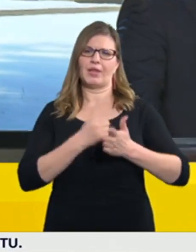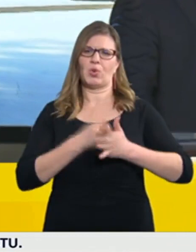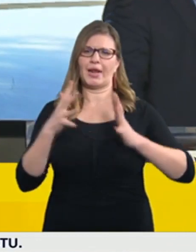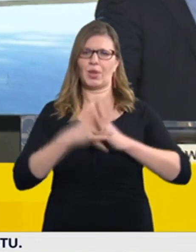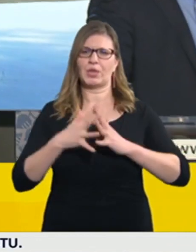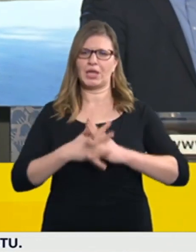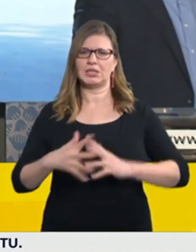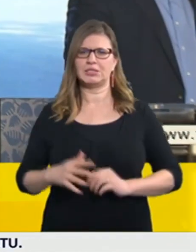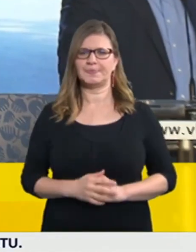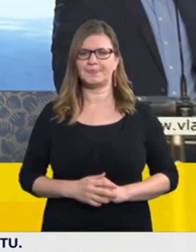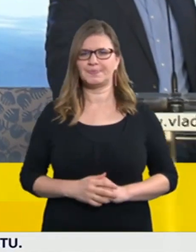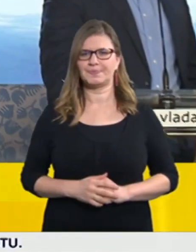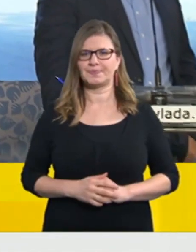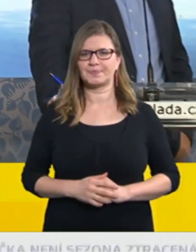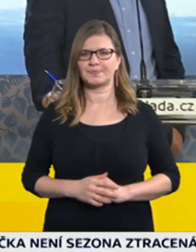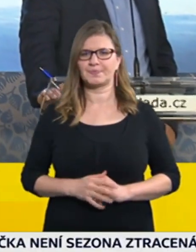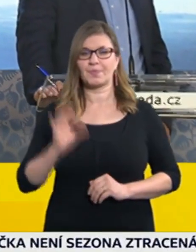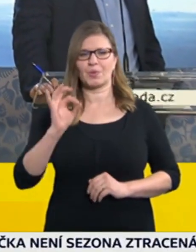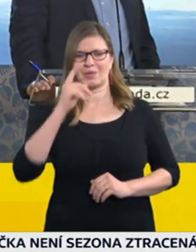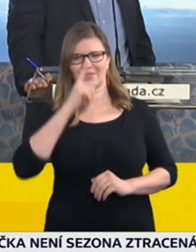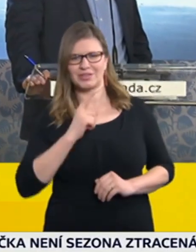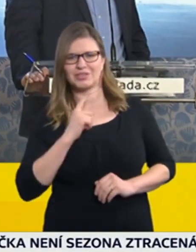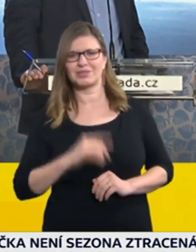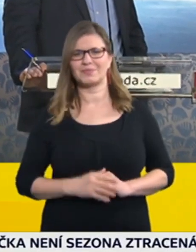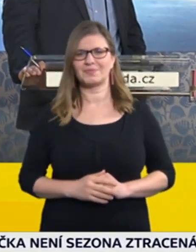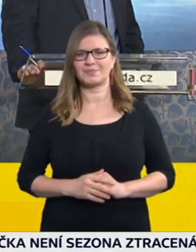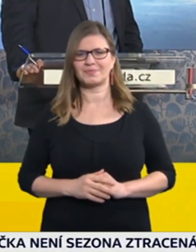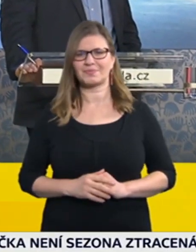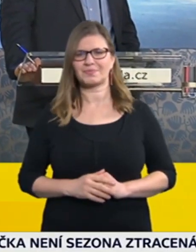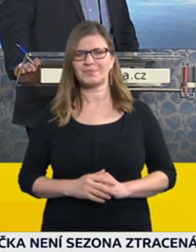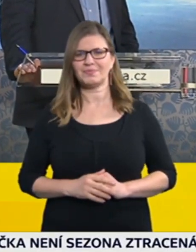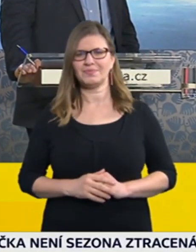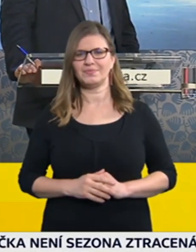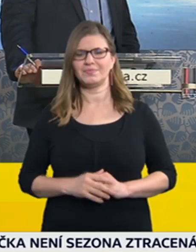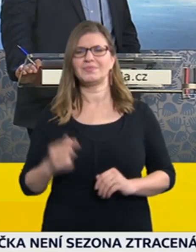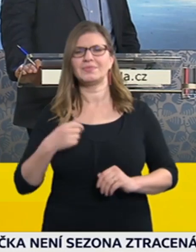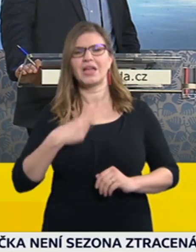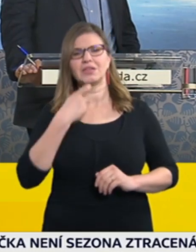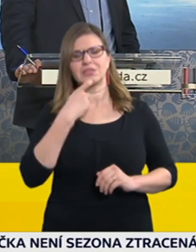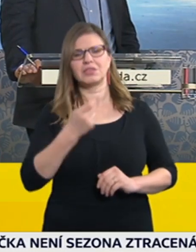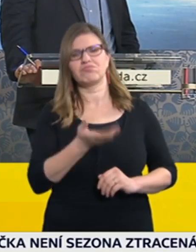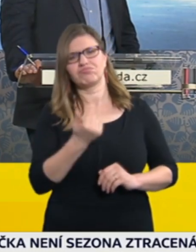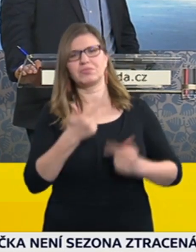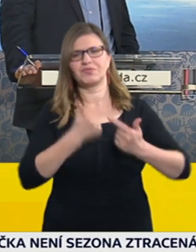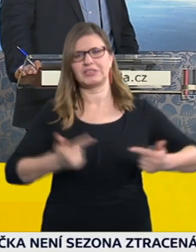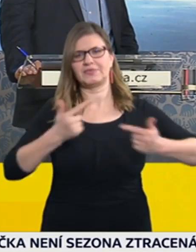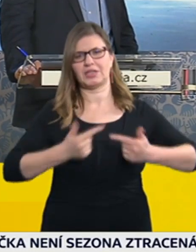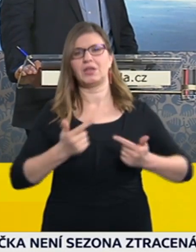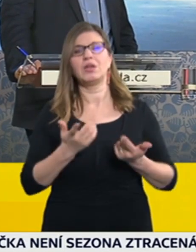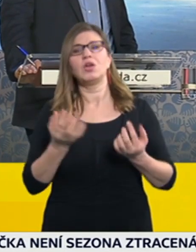Děkuji večer. Já bych vás ještě těl požádat o jasné objasení toho, jak budou tedy formovány ty restrikce